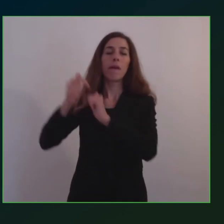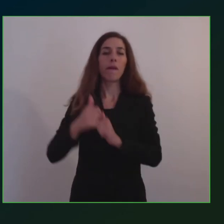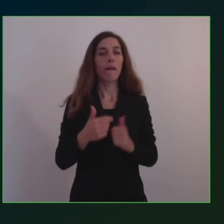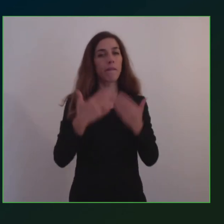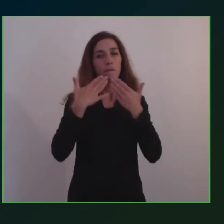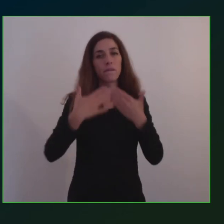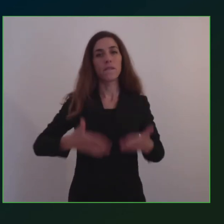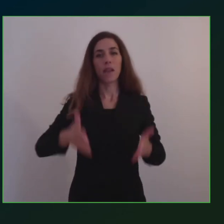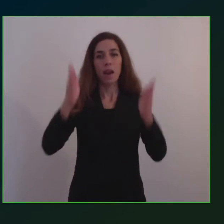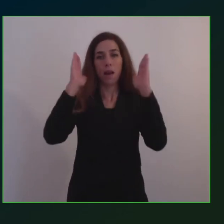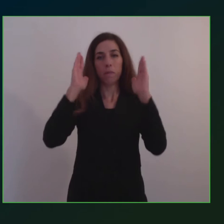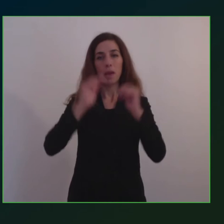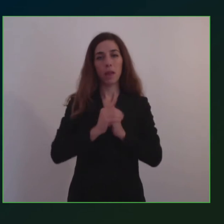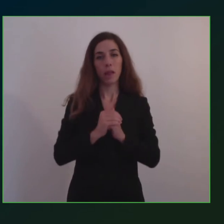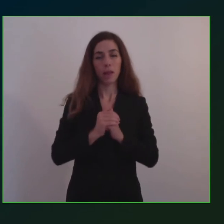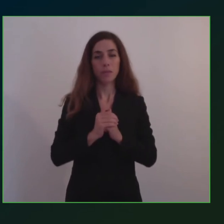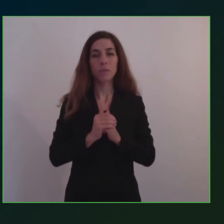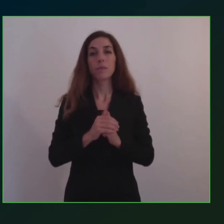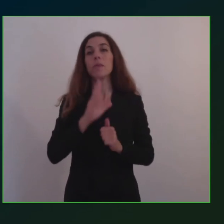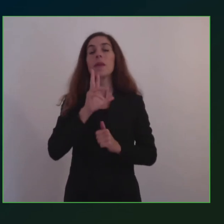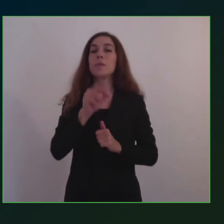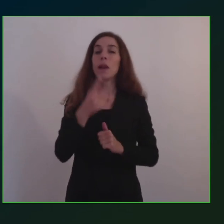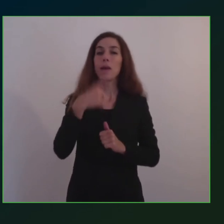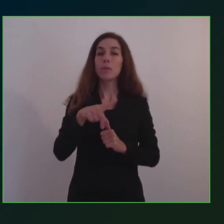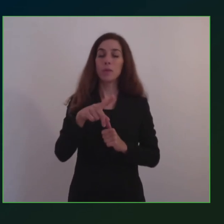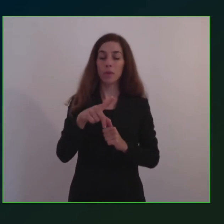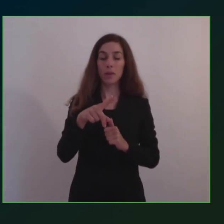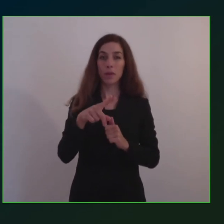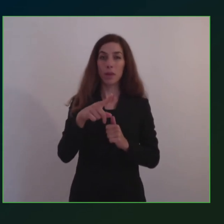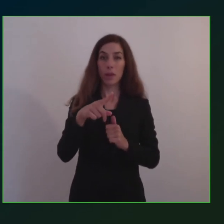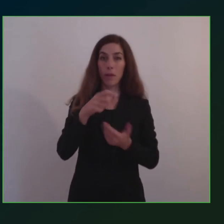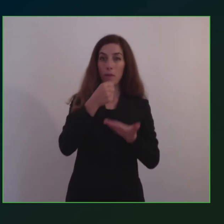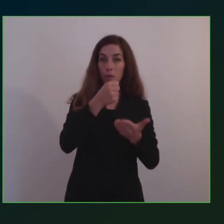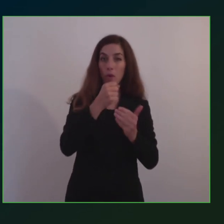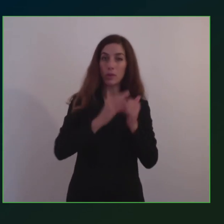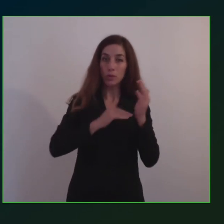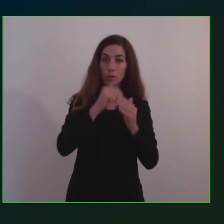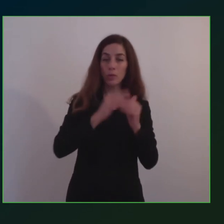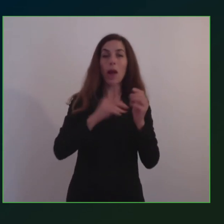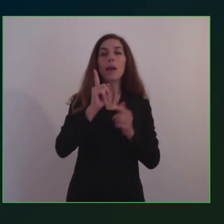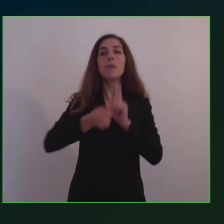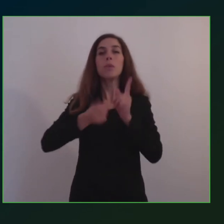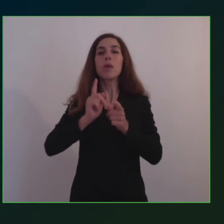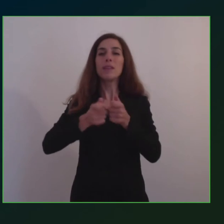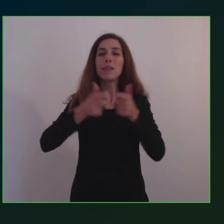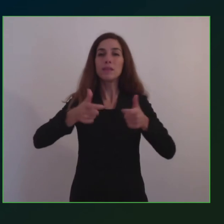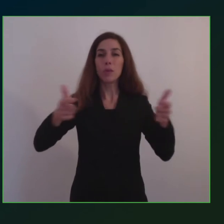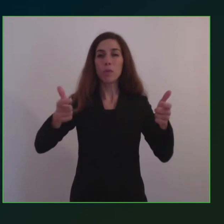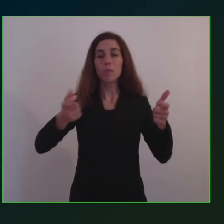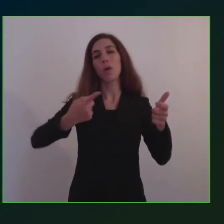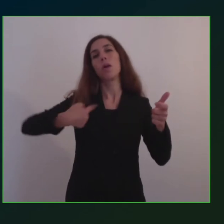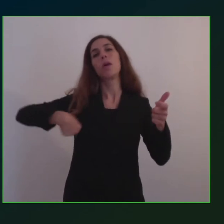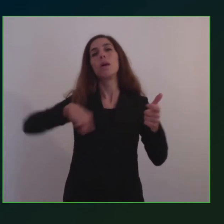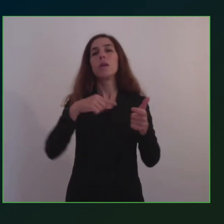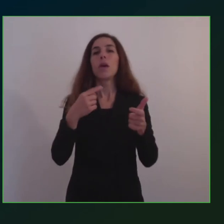fondi strutturali, ma in generale di politiche pubbliche per lo sviluppo, siamo costretti a verificare una